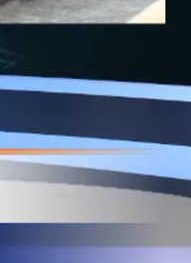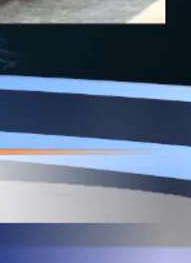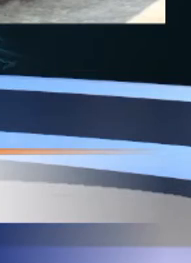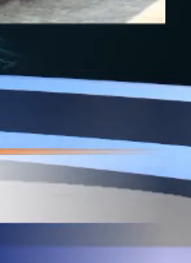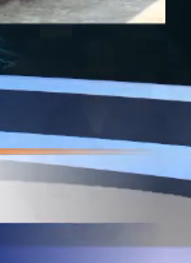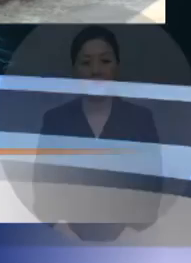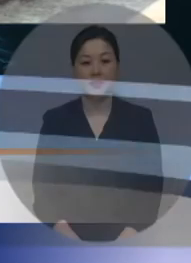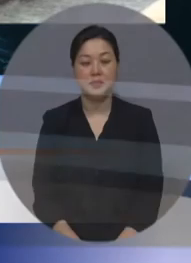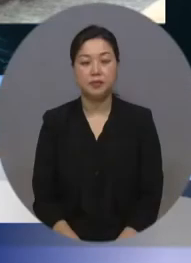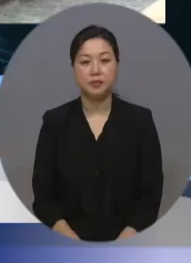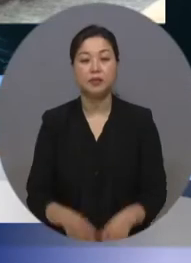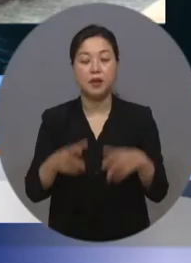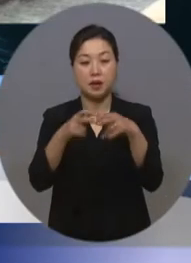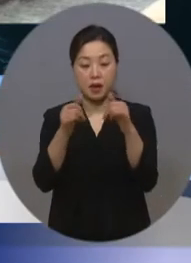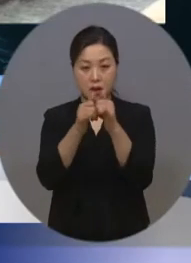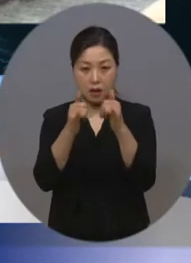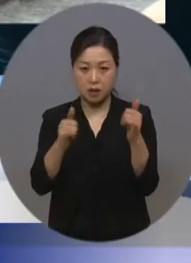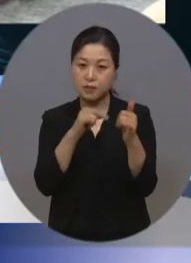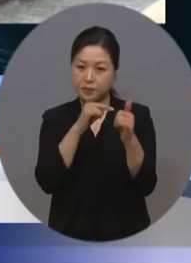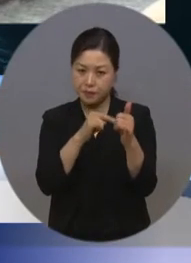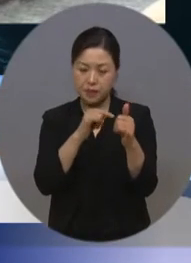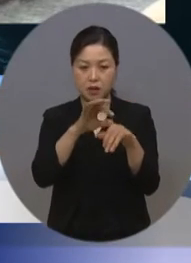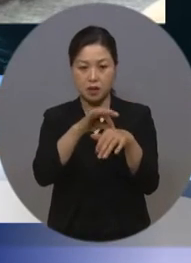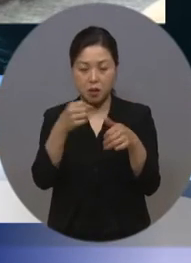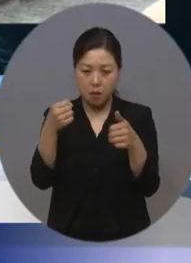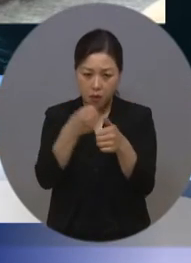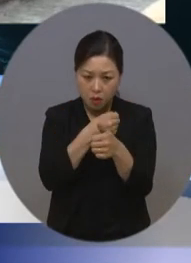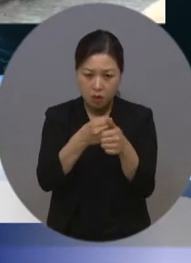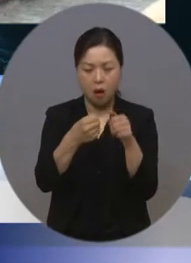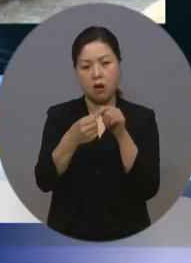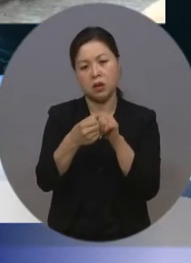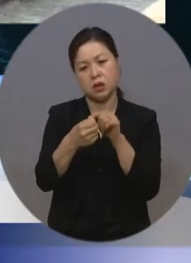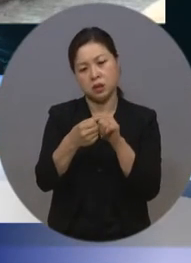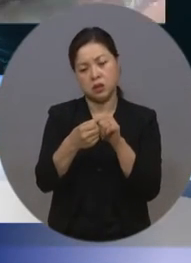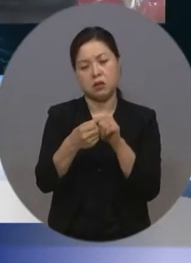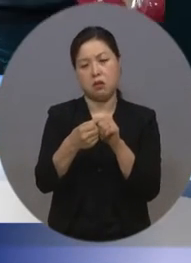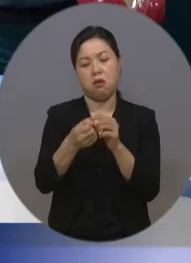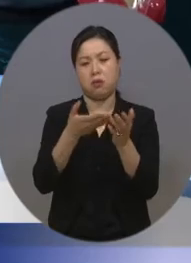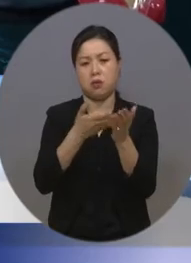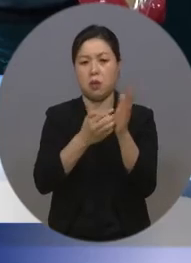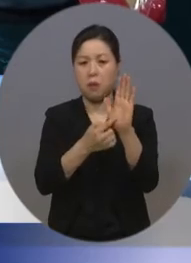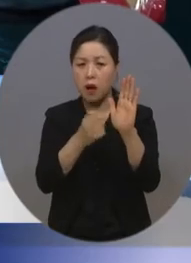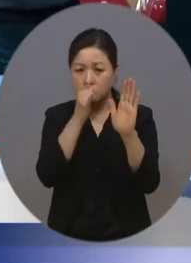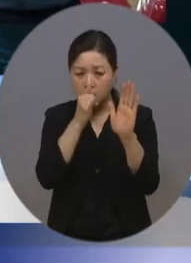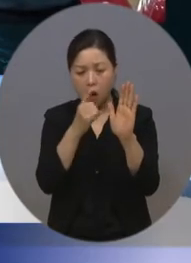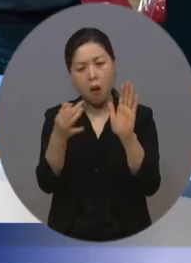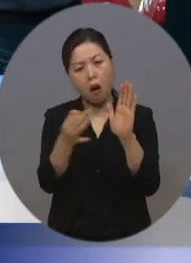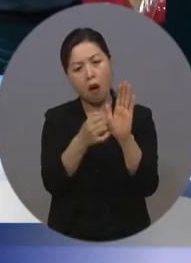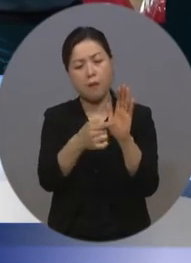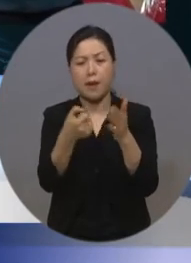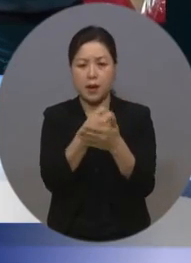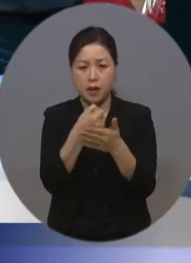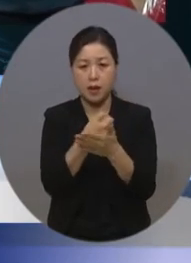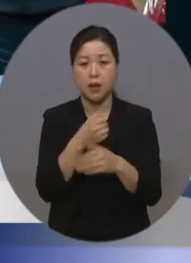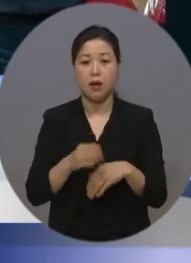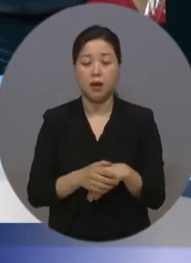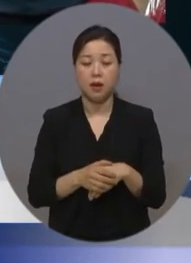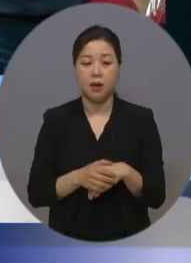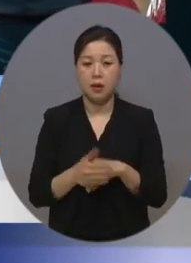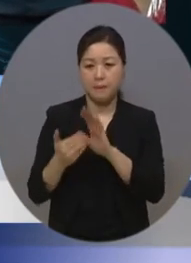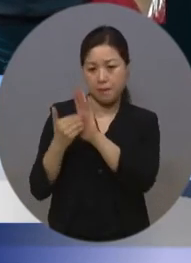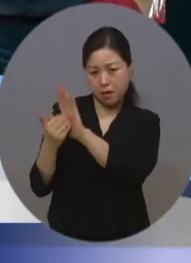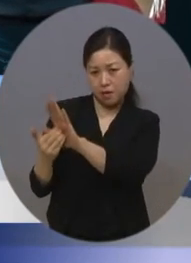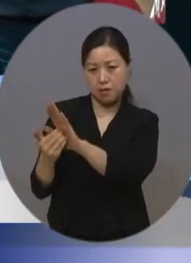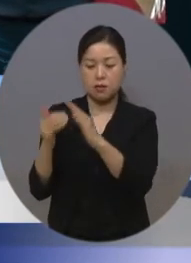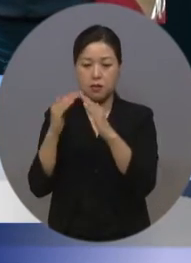장애인을 대상으로 한 성폭력에 대한 소식이 계속 이어져 안타까움을 자아내고 있습니다. 이를 막기 위해